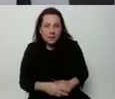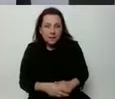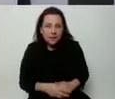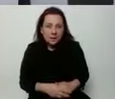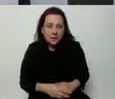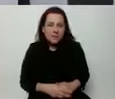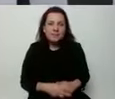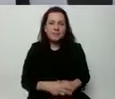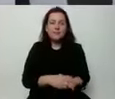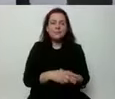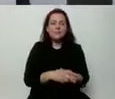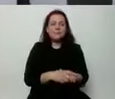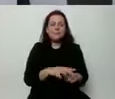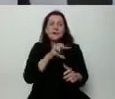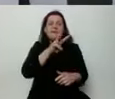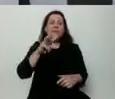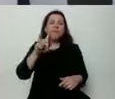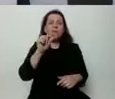Płocku.